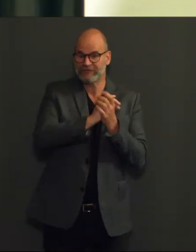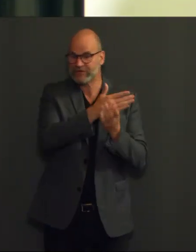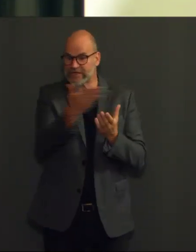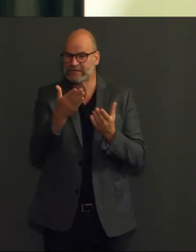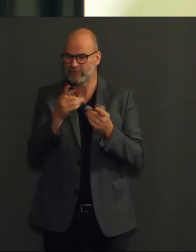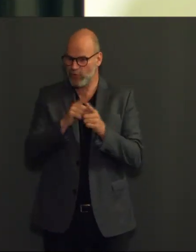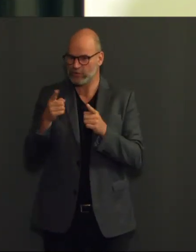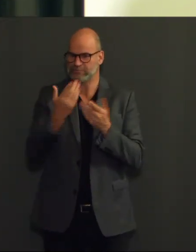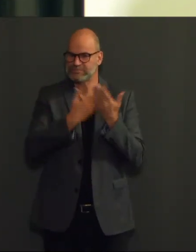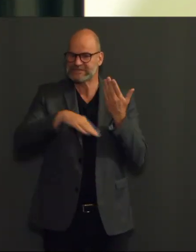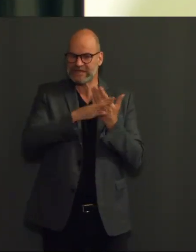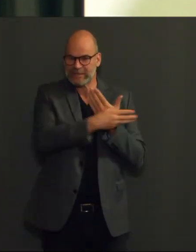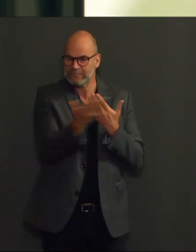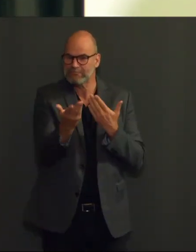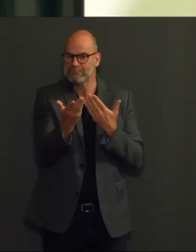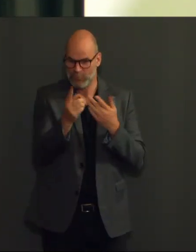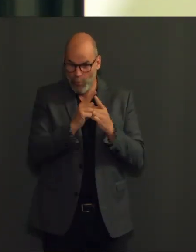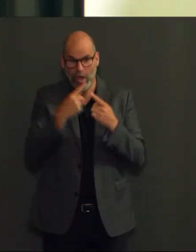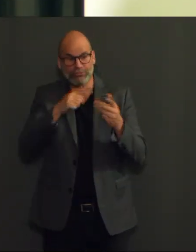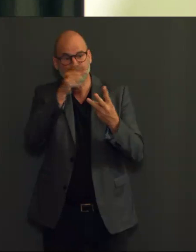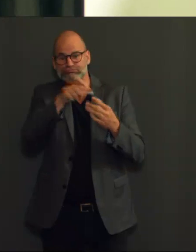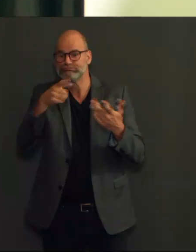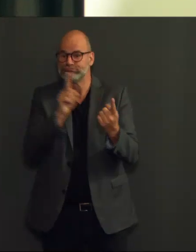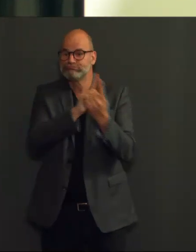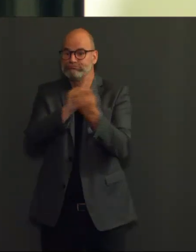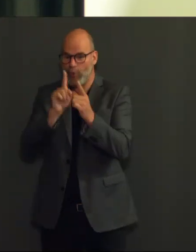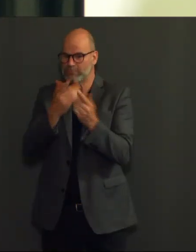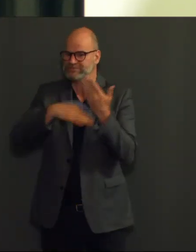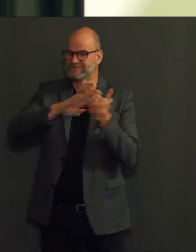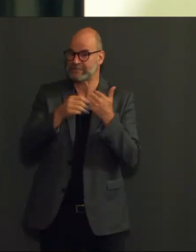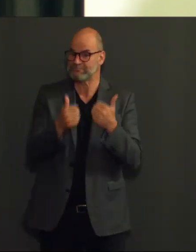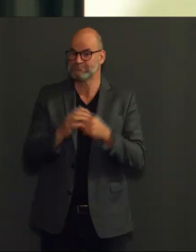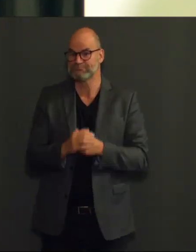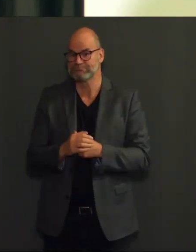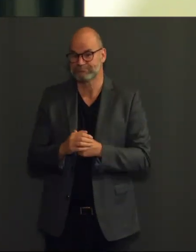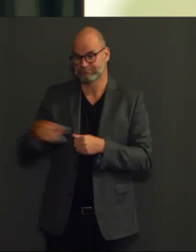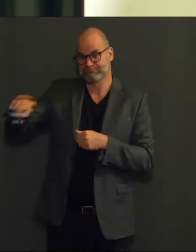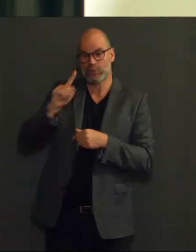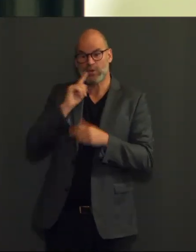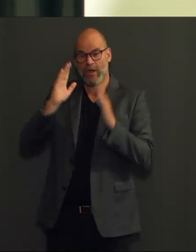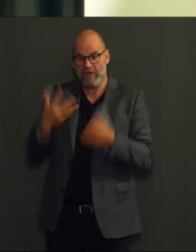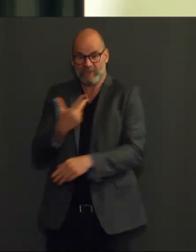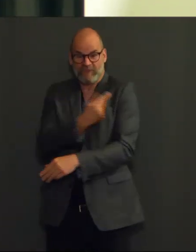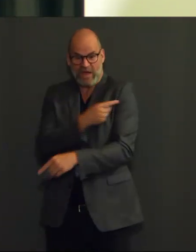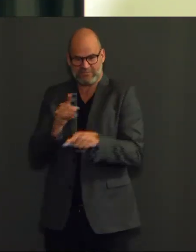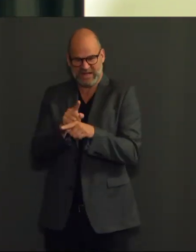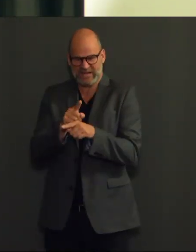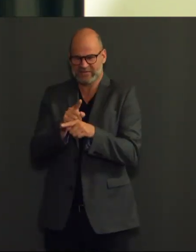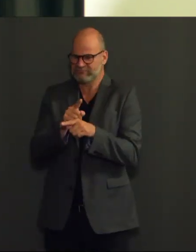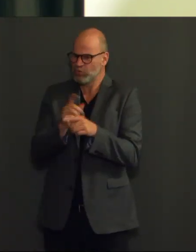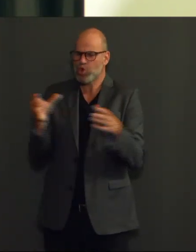vaccinatie draagt bij tot de groepsimmuniteit en dus tot een terugkeer naar een veiliger en vrijer leven.